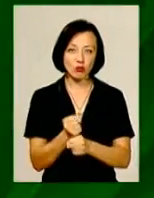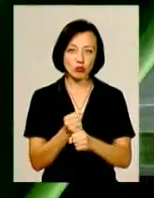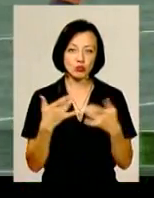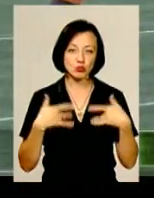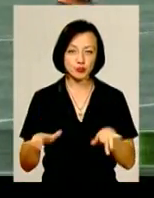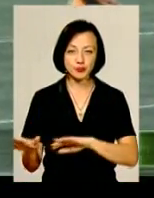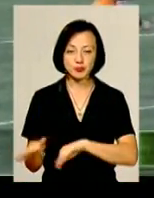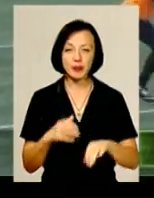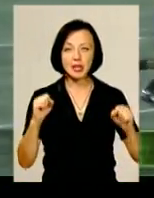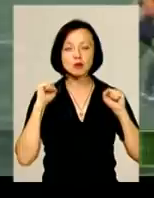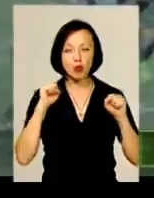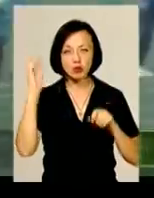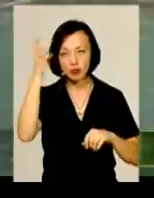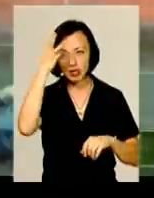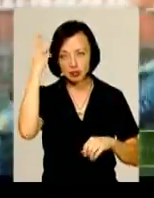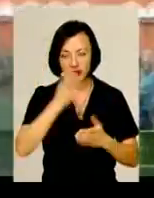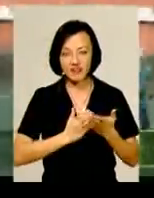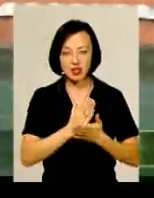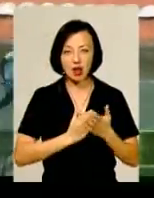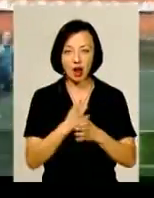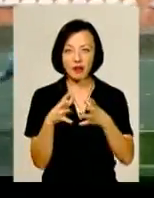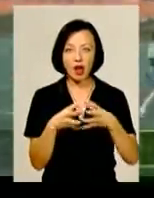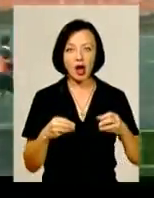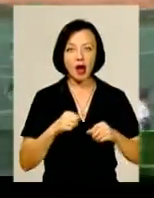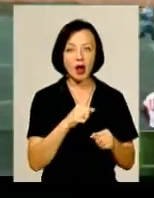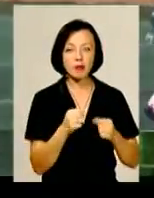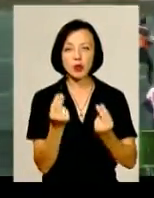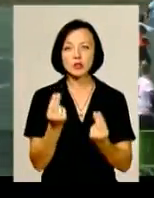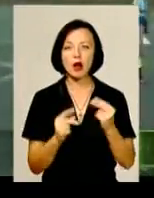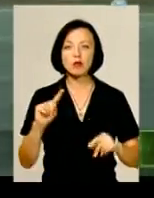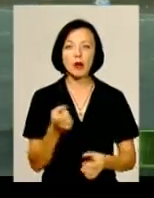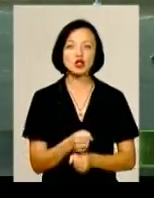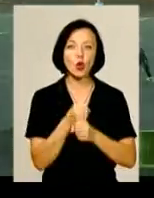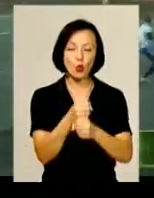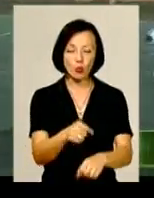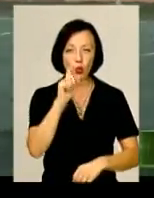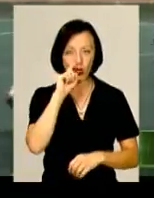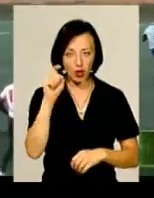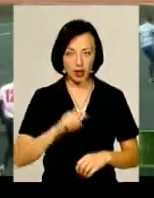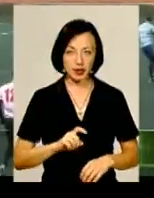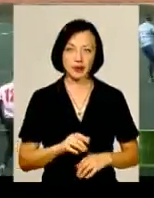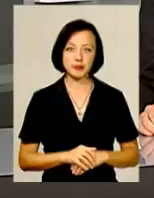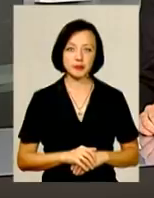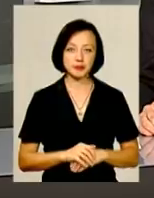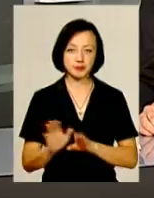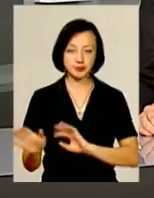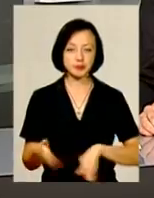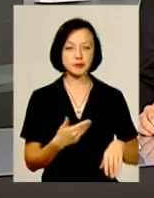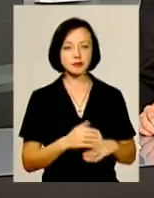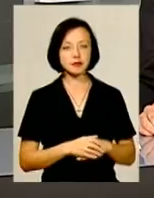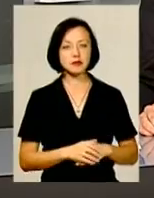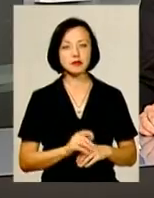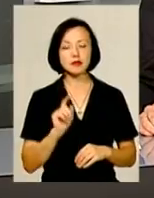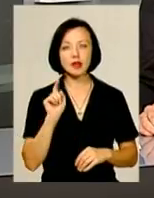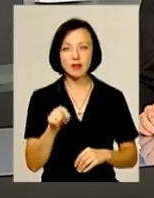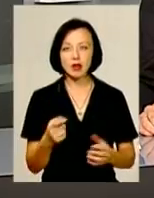Спорт. У Хмельницькому ветерани регбі розіграють перший кубок України з класичного регбі. Вона